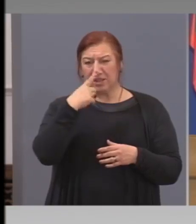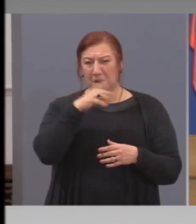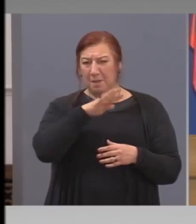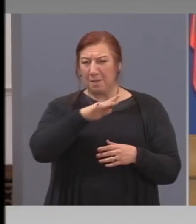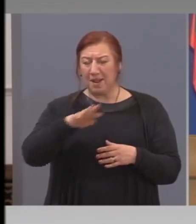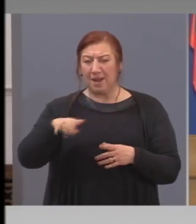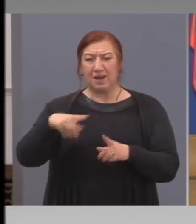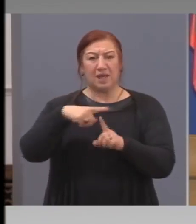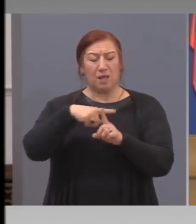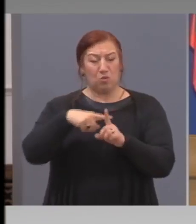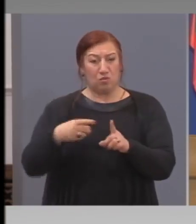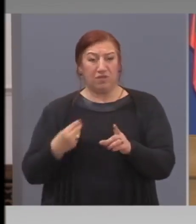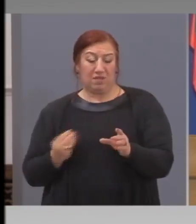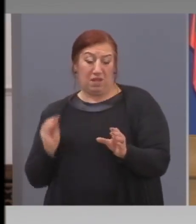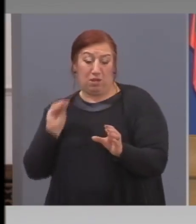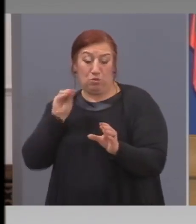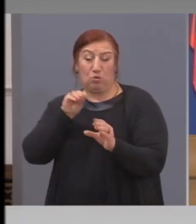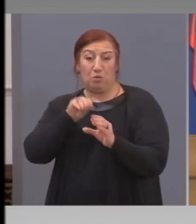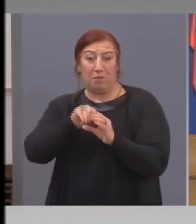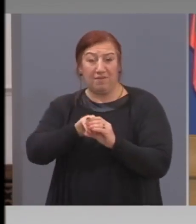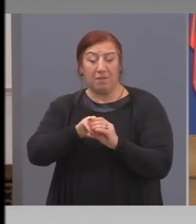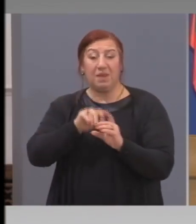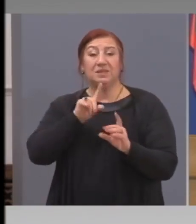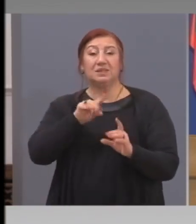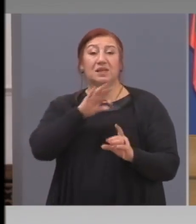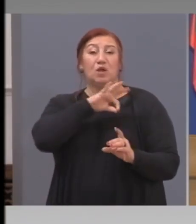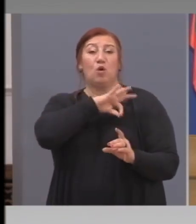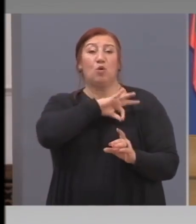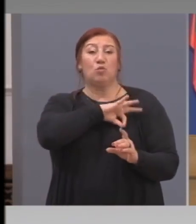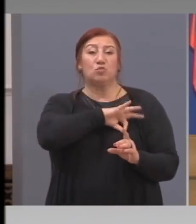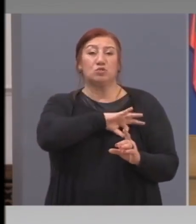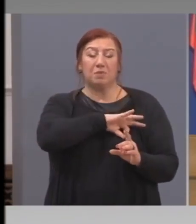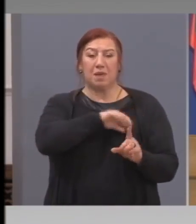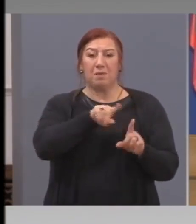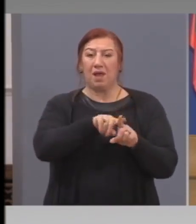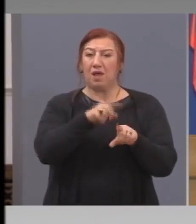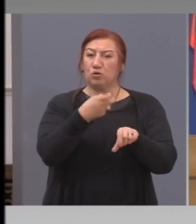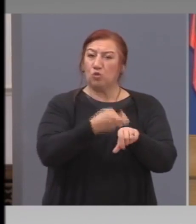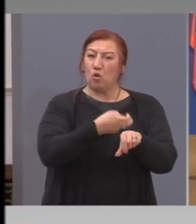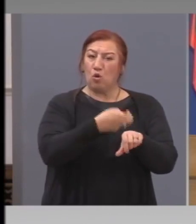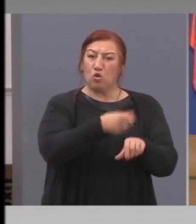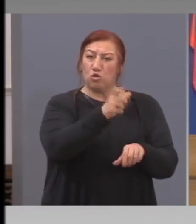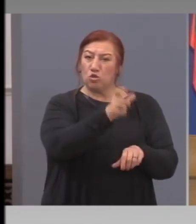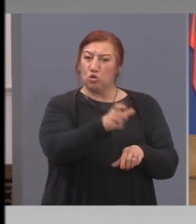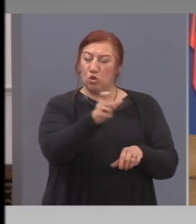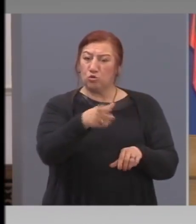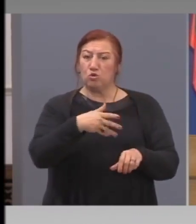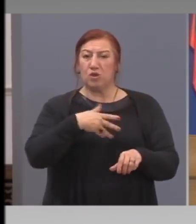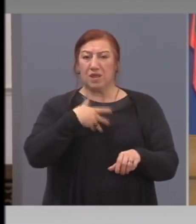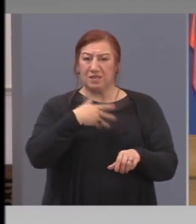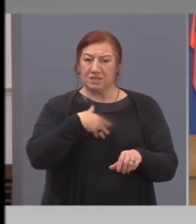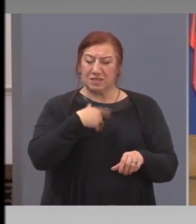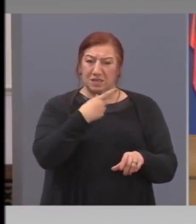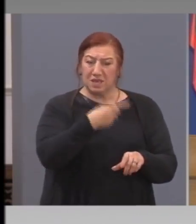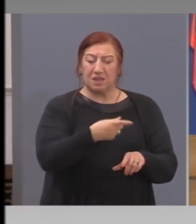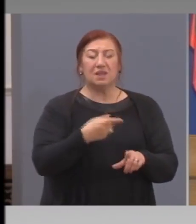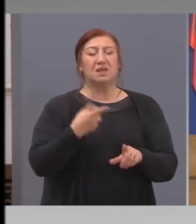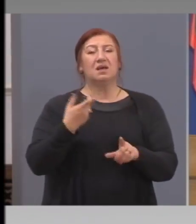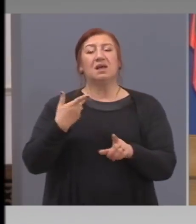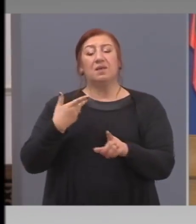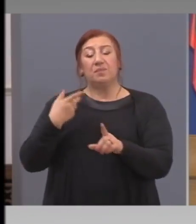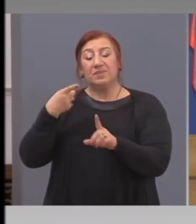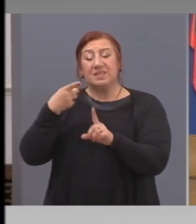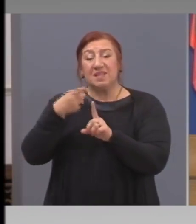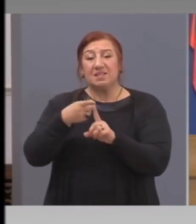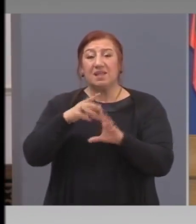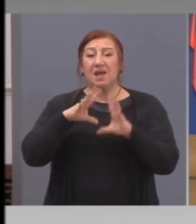интервенираме, за да успееме както докторите искат. И пак да го повторя. Целта на всички